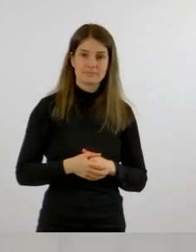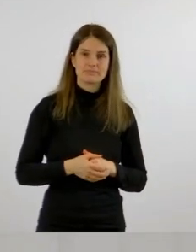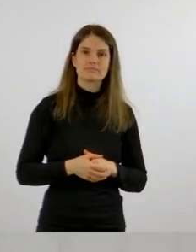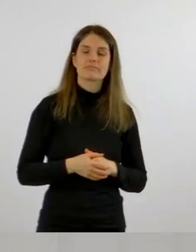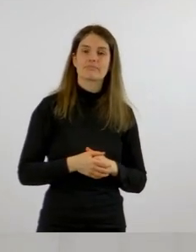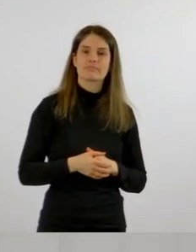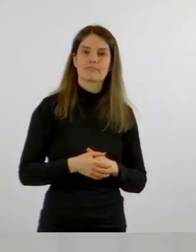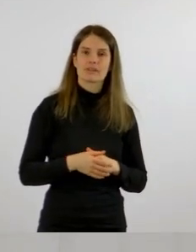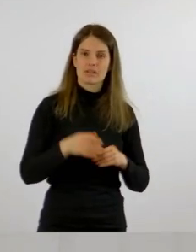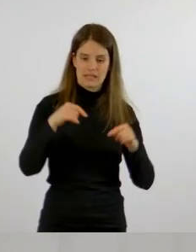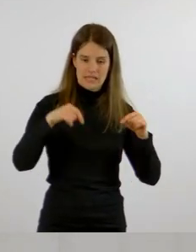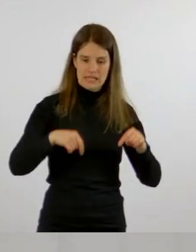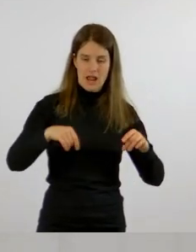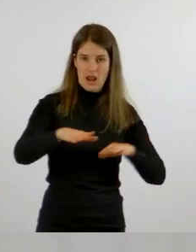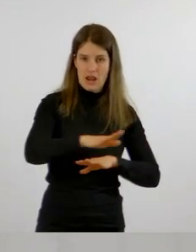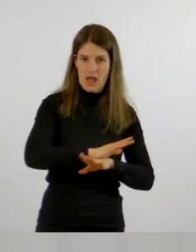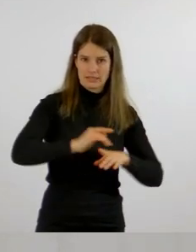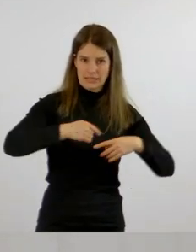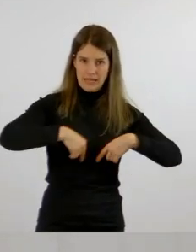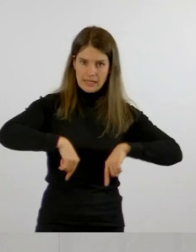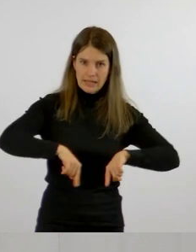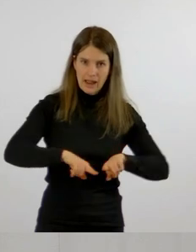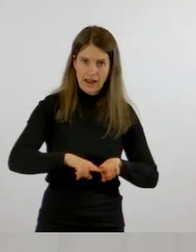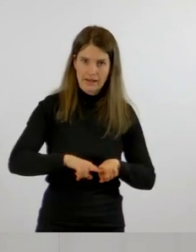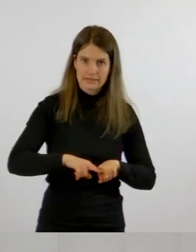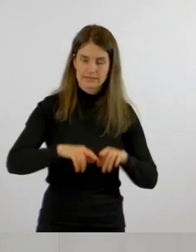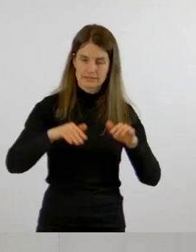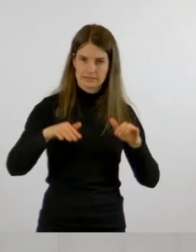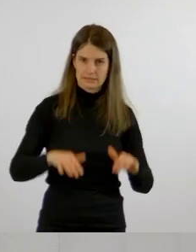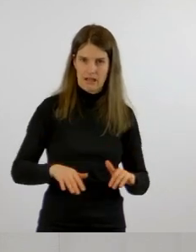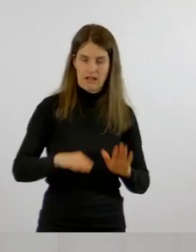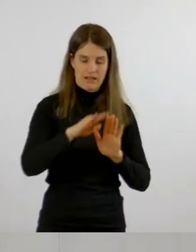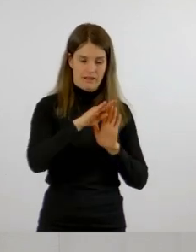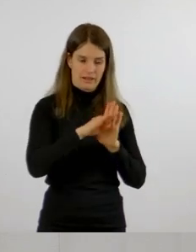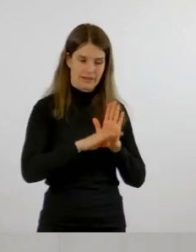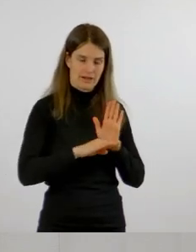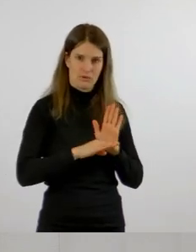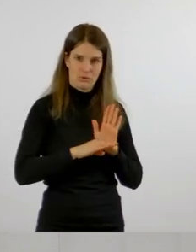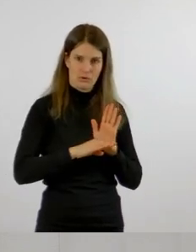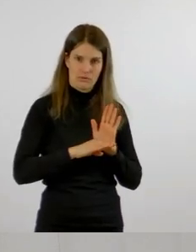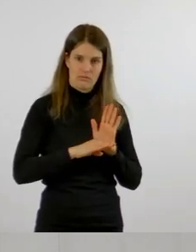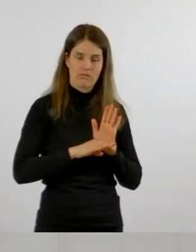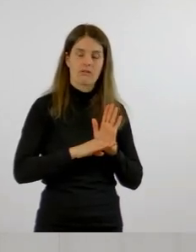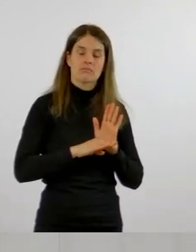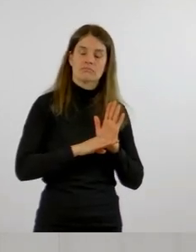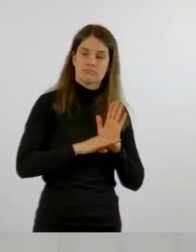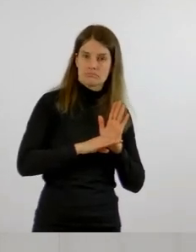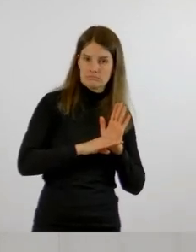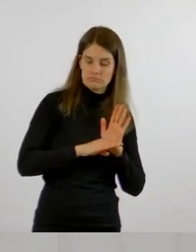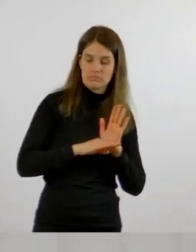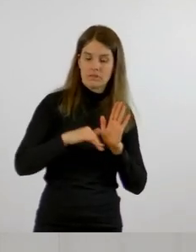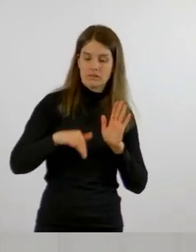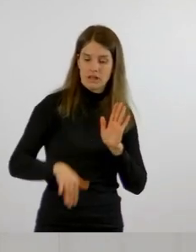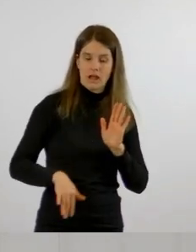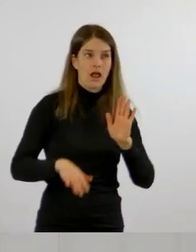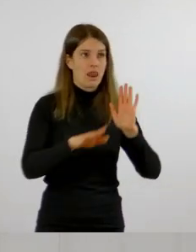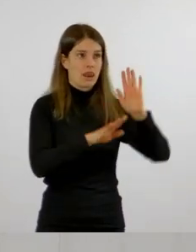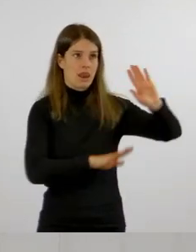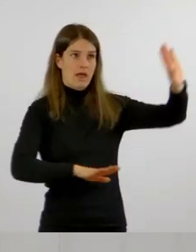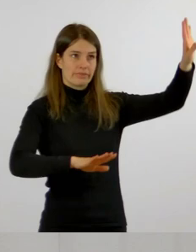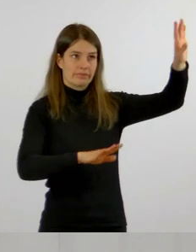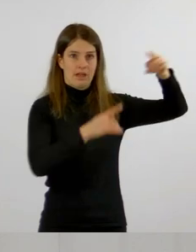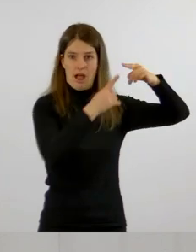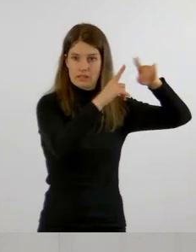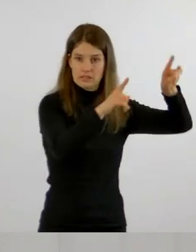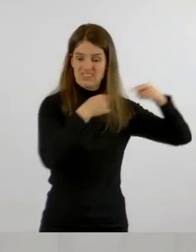hier noch Regelungen gibt, die über die Landesregelung hinaus gelten. Ja, diese Regelung haben wir noch für die Schulen